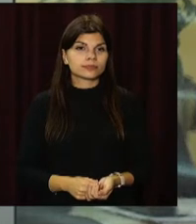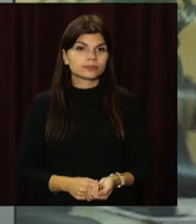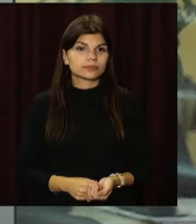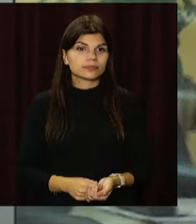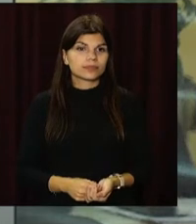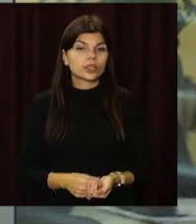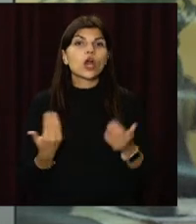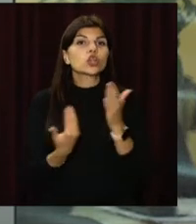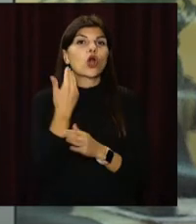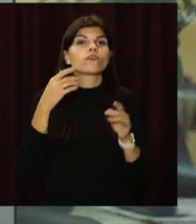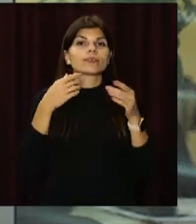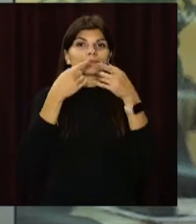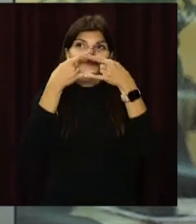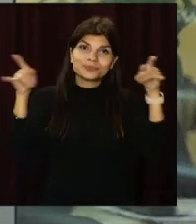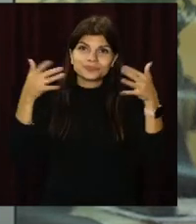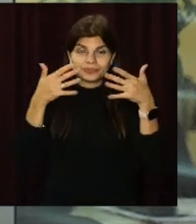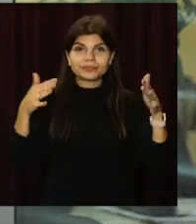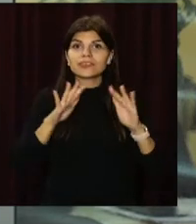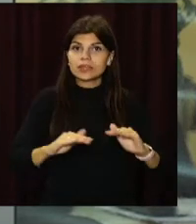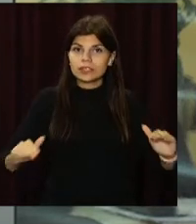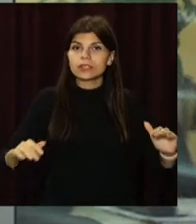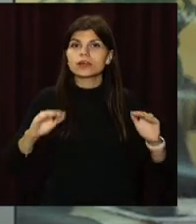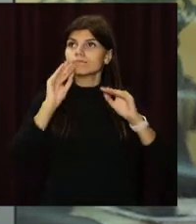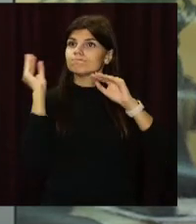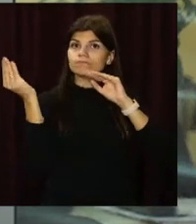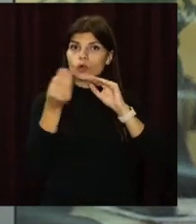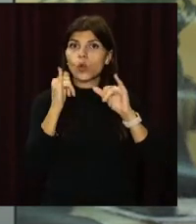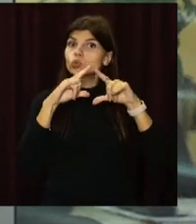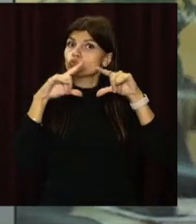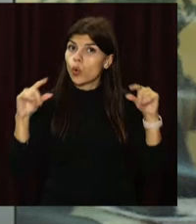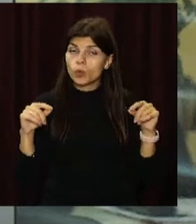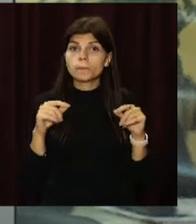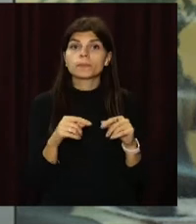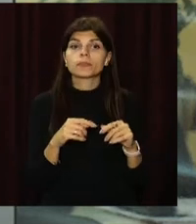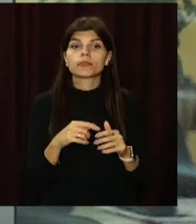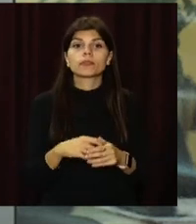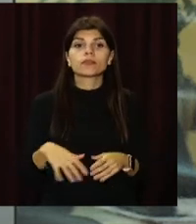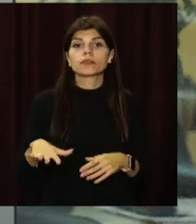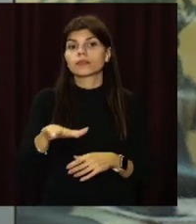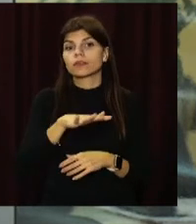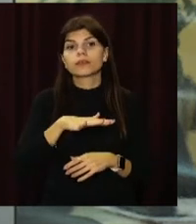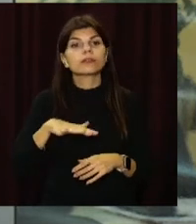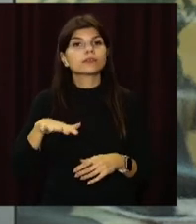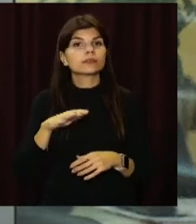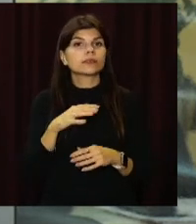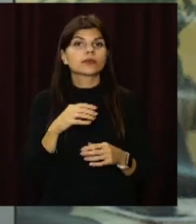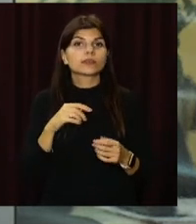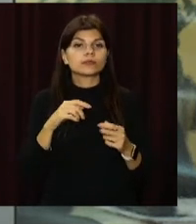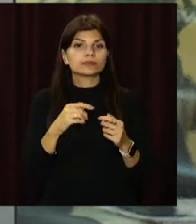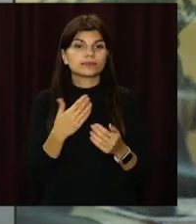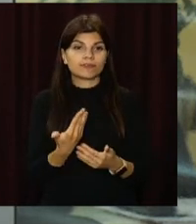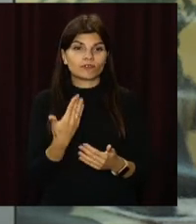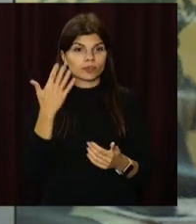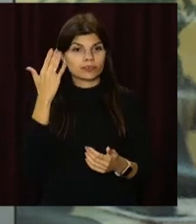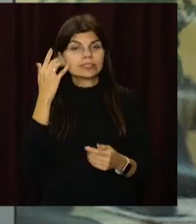Нові меблі у дитсадках, термомодернізовані фасади у школах. У Невотрудівській територіальній громаді інфраструктурні